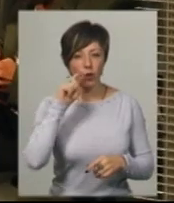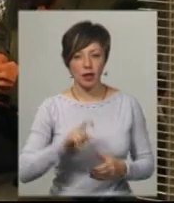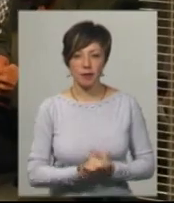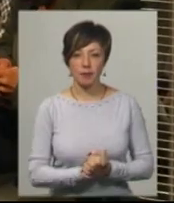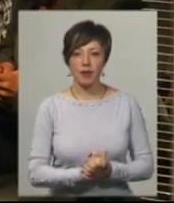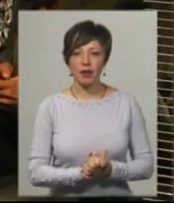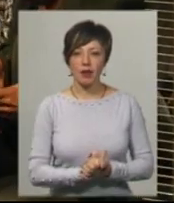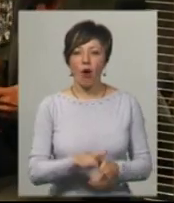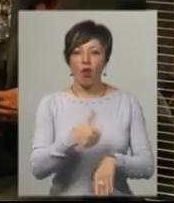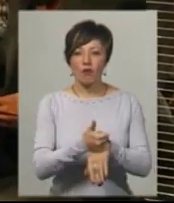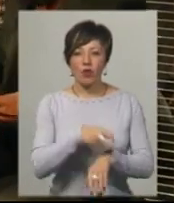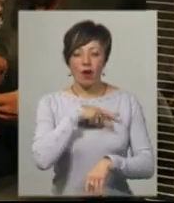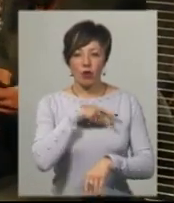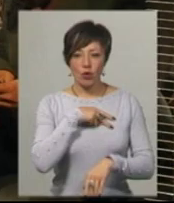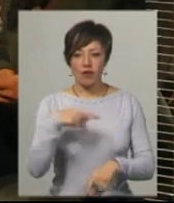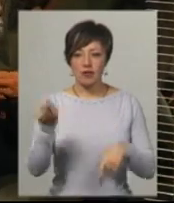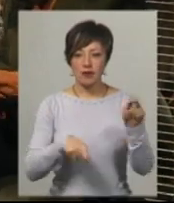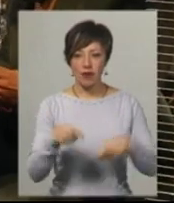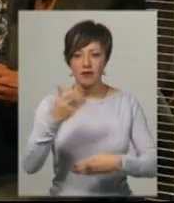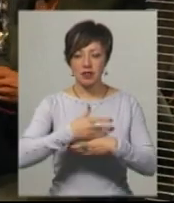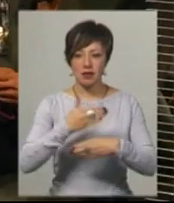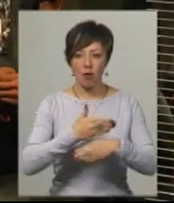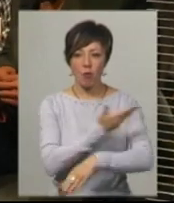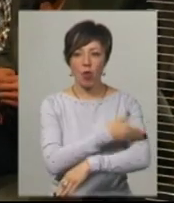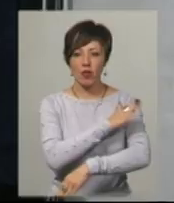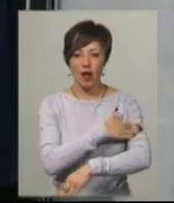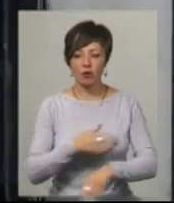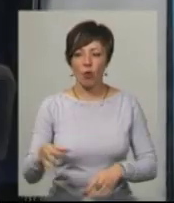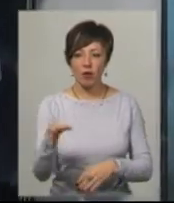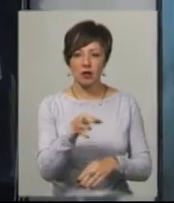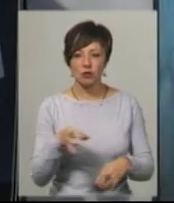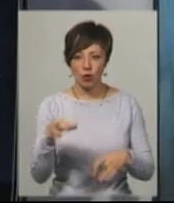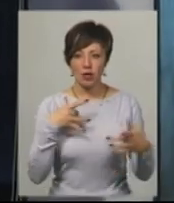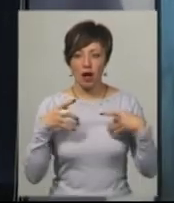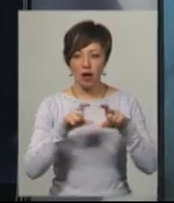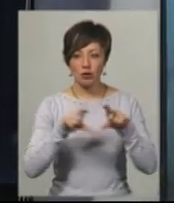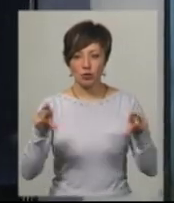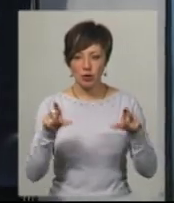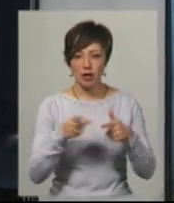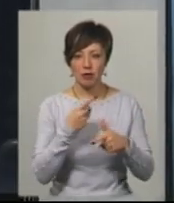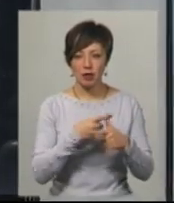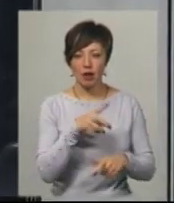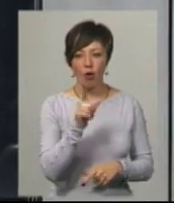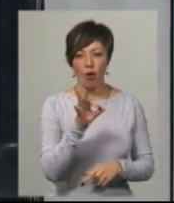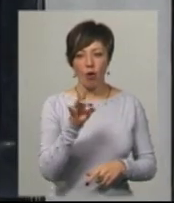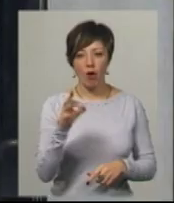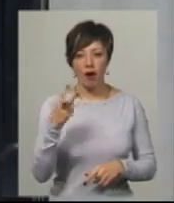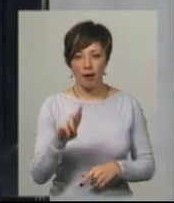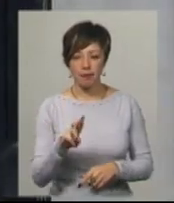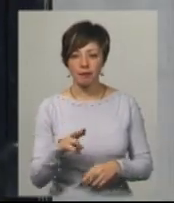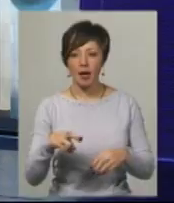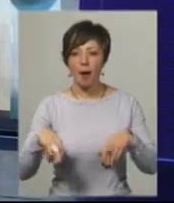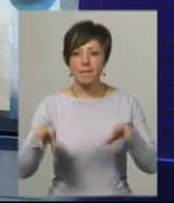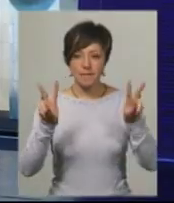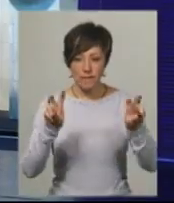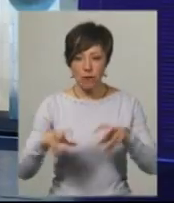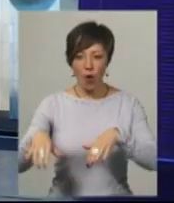Головну нагороду Гран-при фестивалю отримала вистава Полтавського академічно-обласного українського музично-драматичного театру ім. Миколи Гогоря «Політне. Дніздом